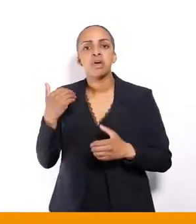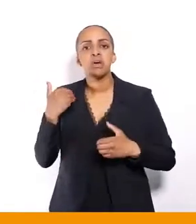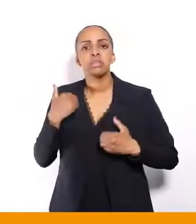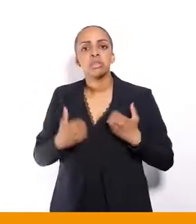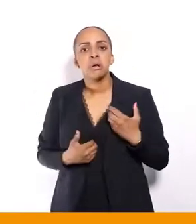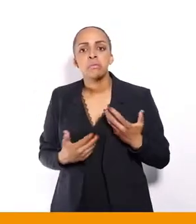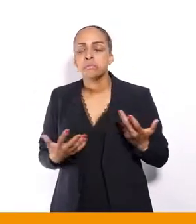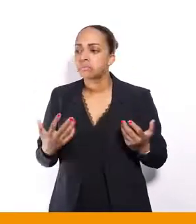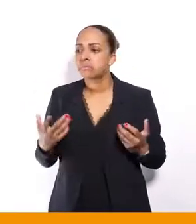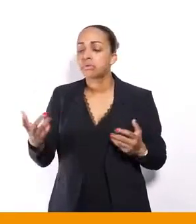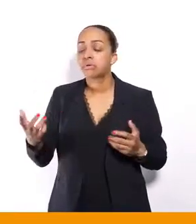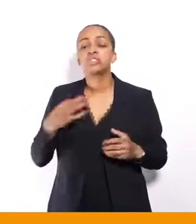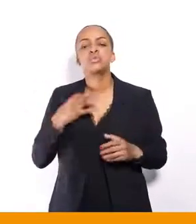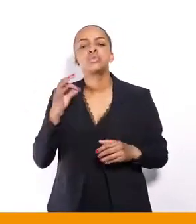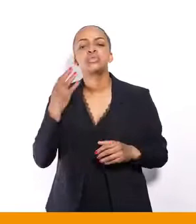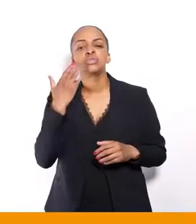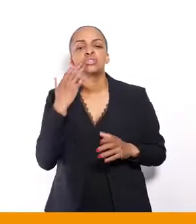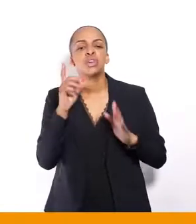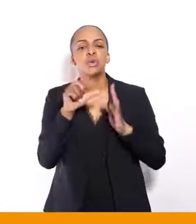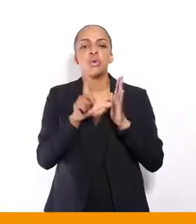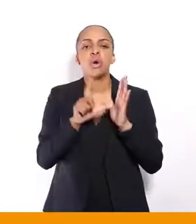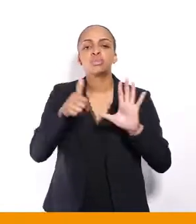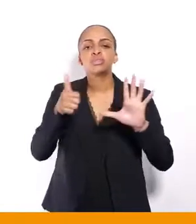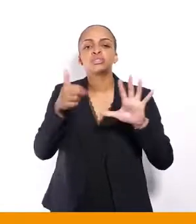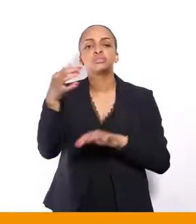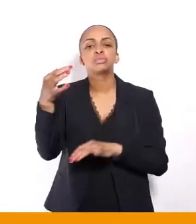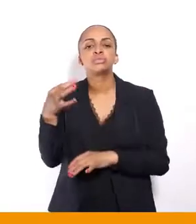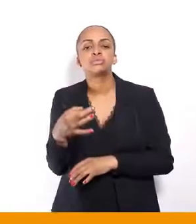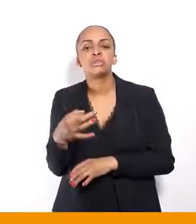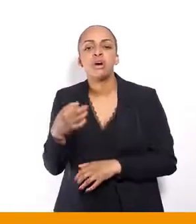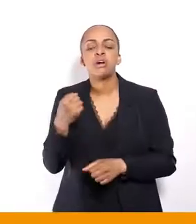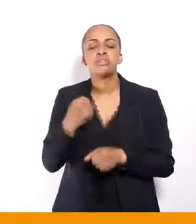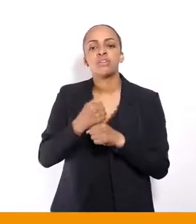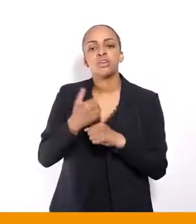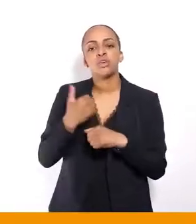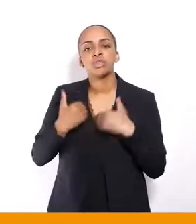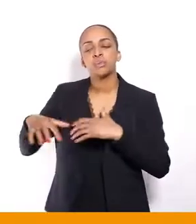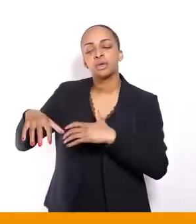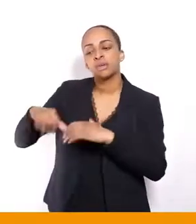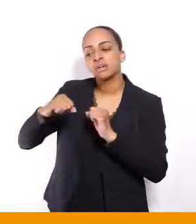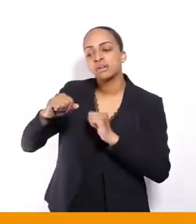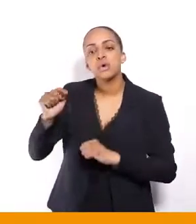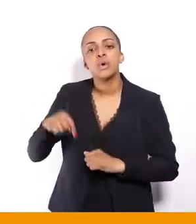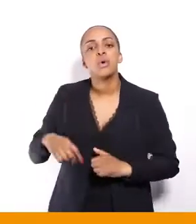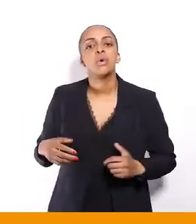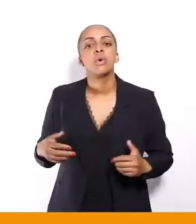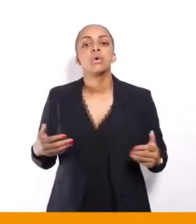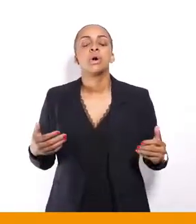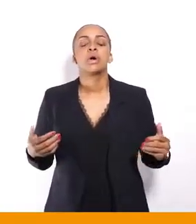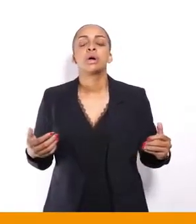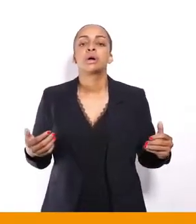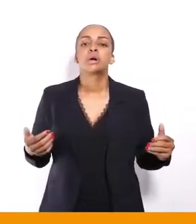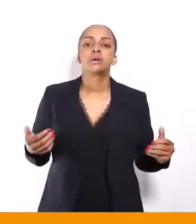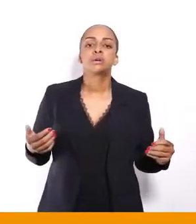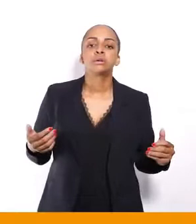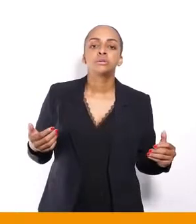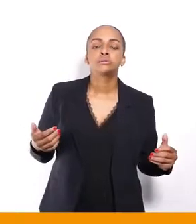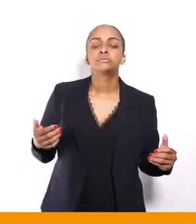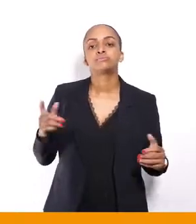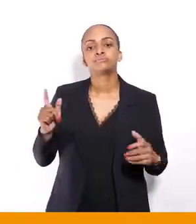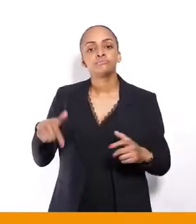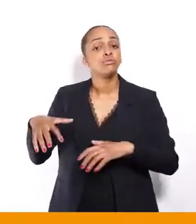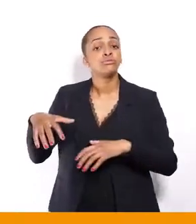ce quota des 6% de travailleurs handicapés à employer.